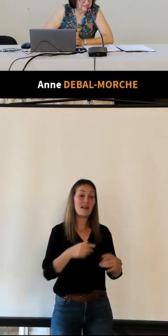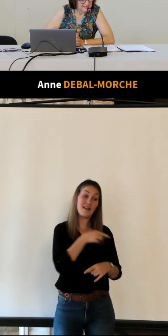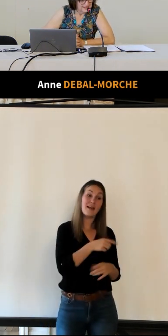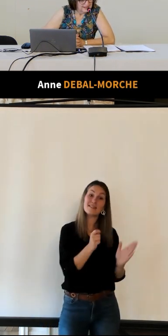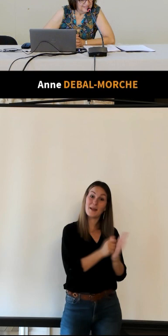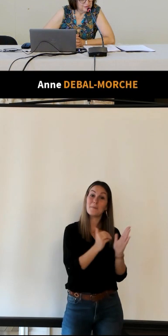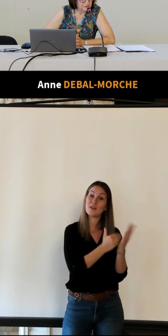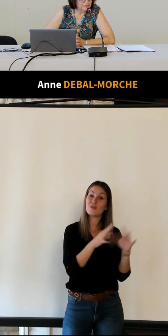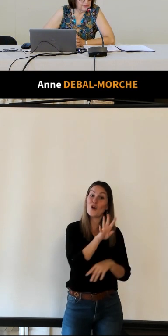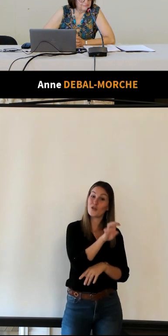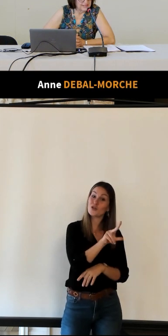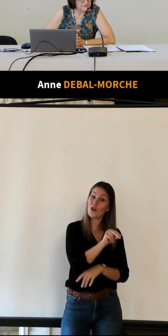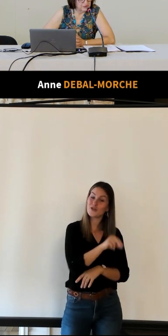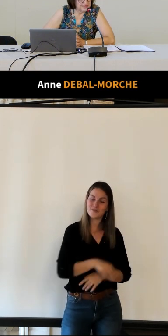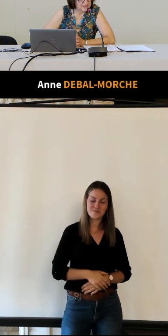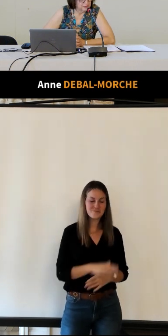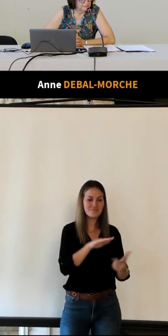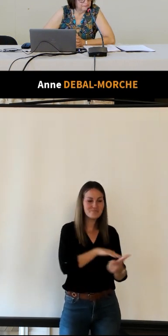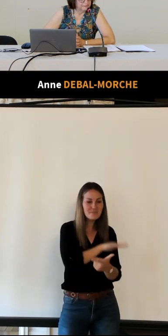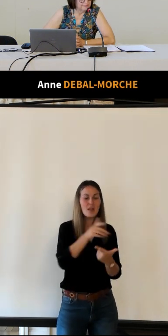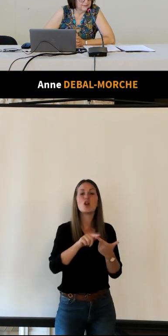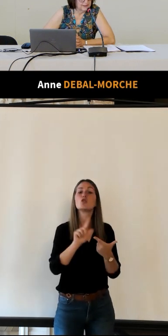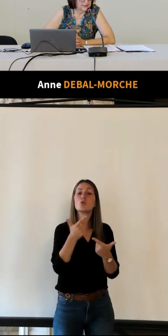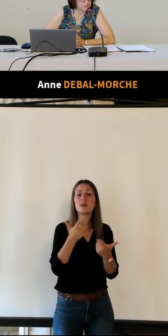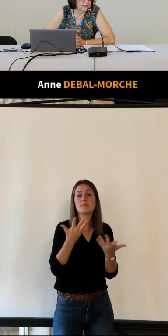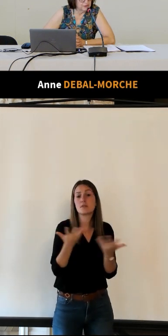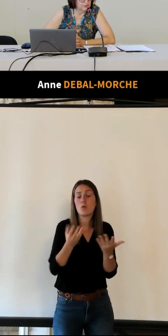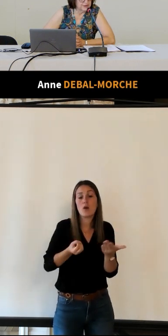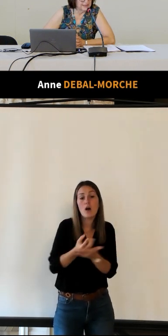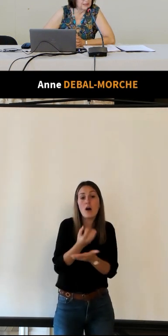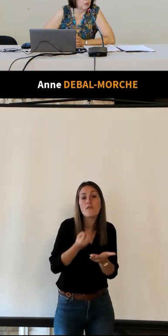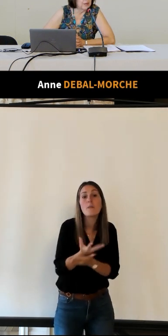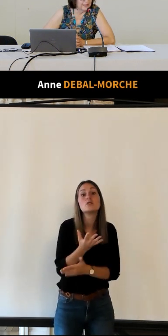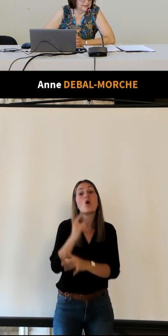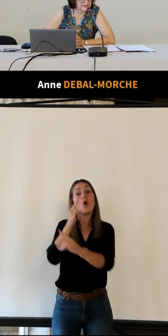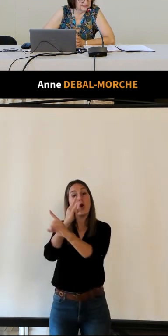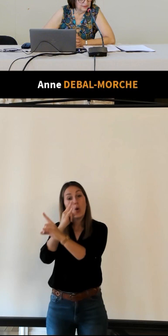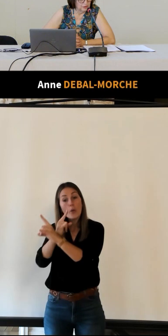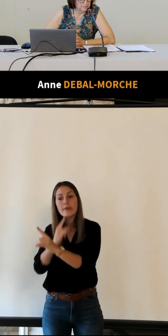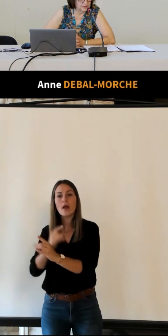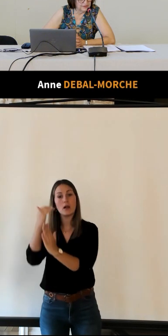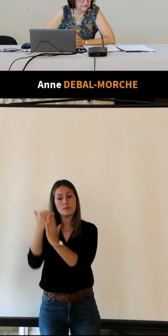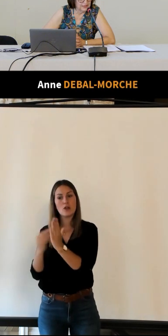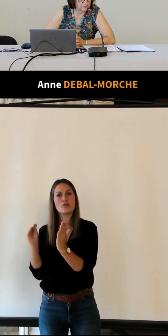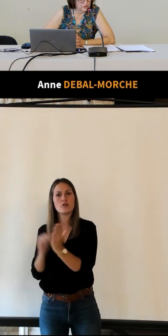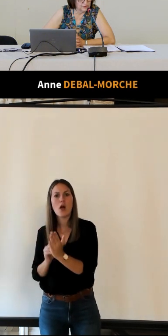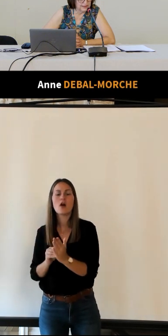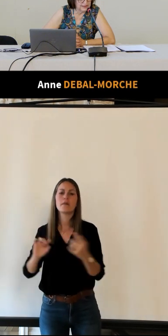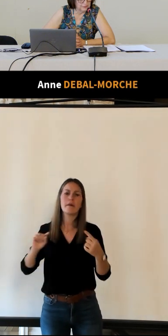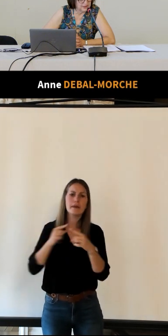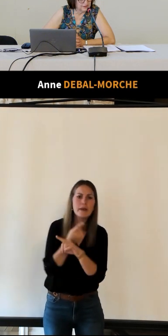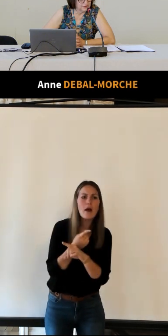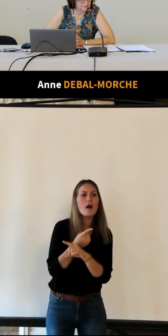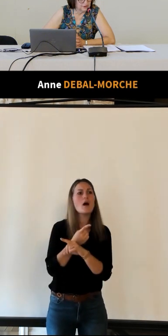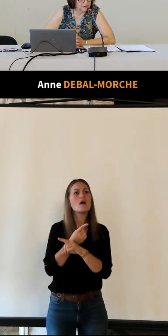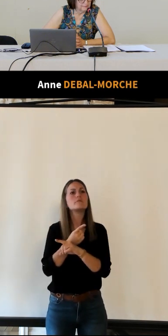la seconde forme est l'information grâce aux listes d'hôtels aux cartes aux plans des villes aux horaires